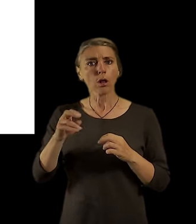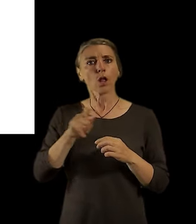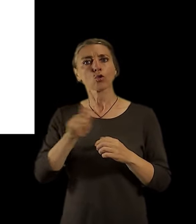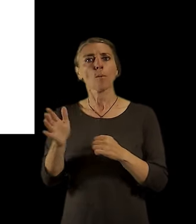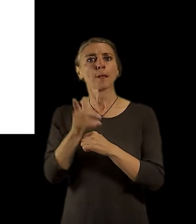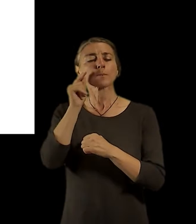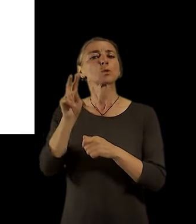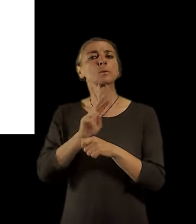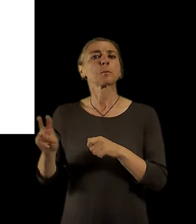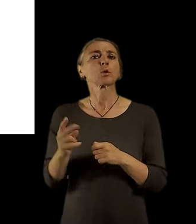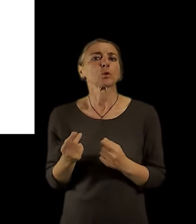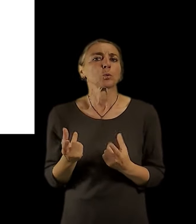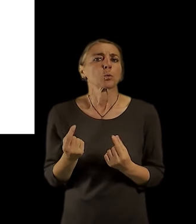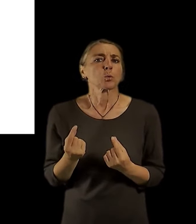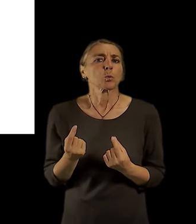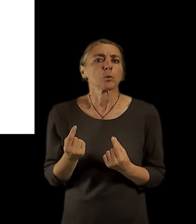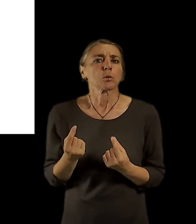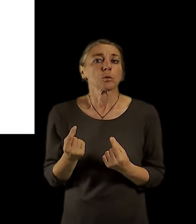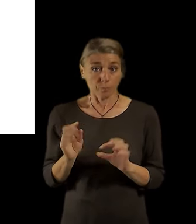Nebo jste se v minulosti dostal?